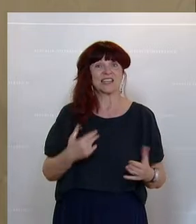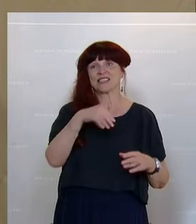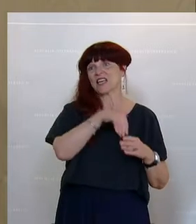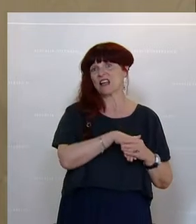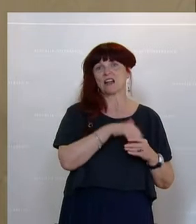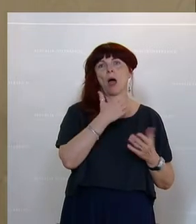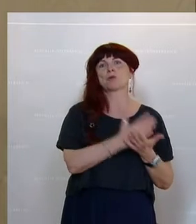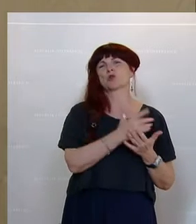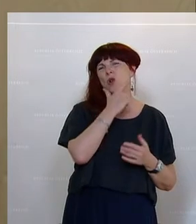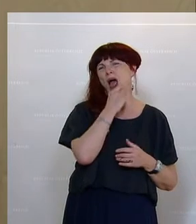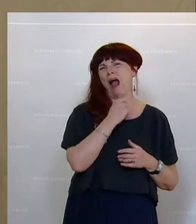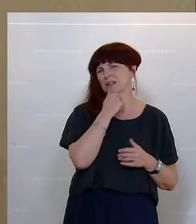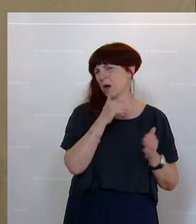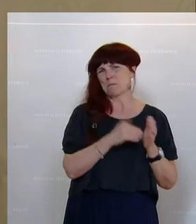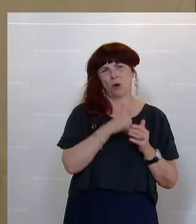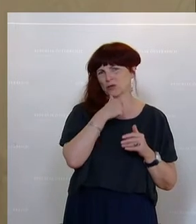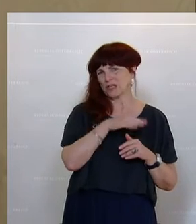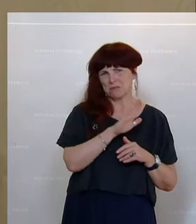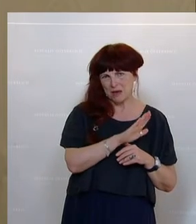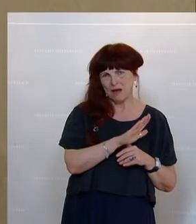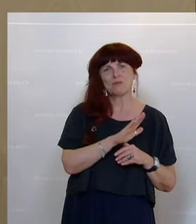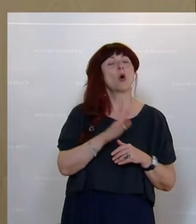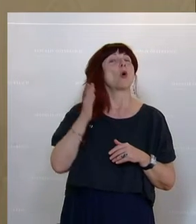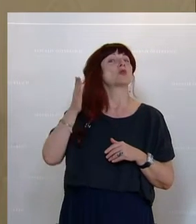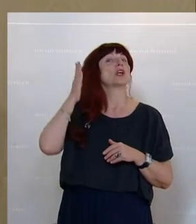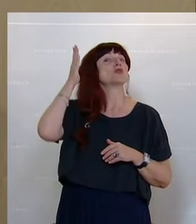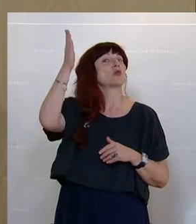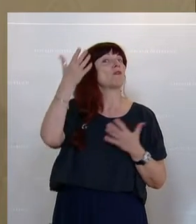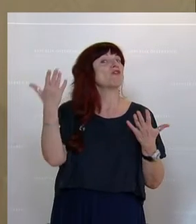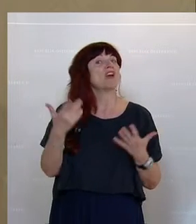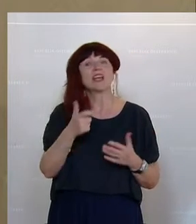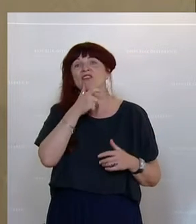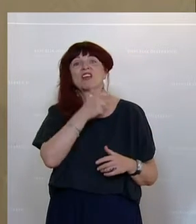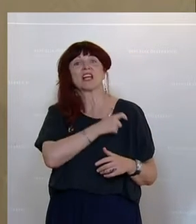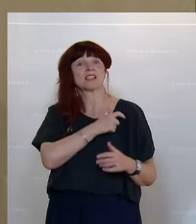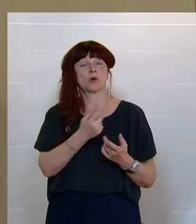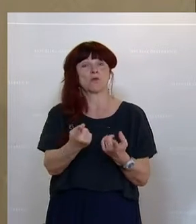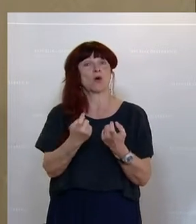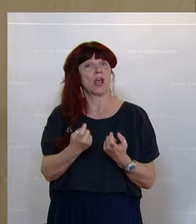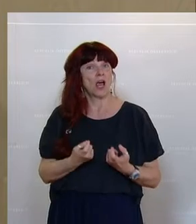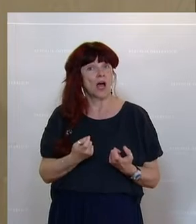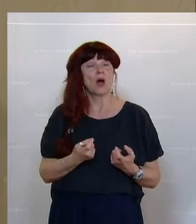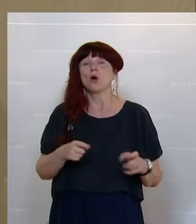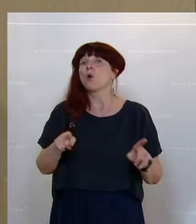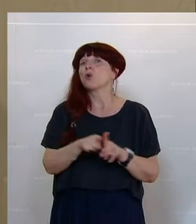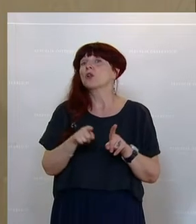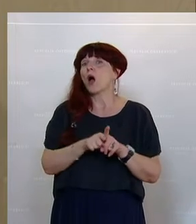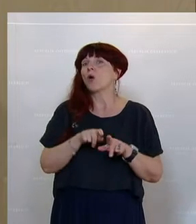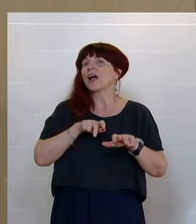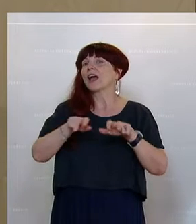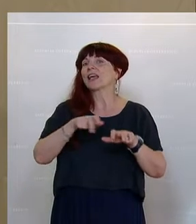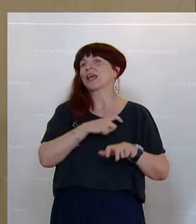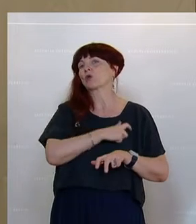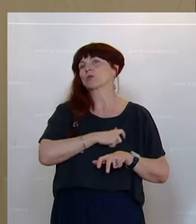künftig über welche Finanzierungsquellen auch dargestellt werden können. Und weil im Antrag der Regierungsfraktionen auch steht,